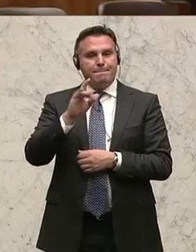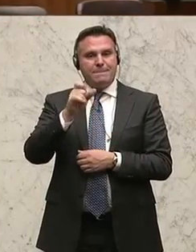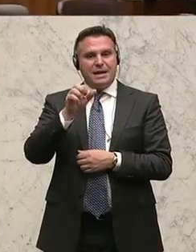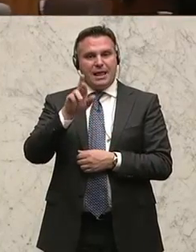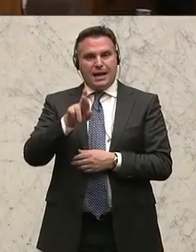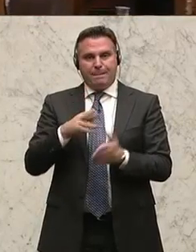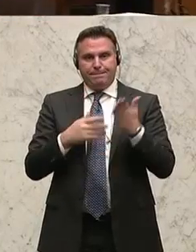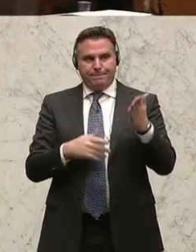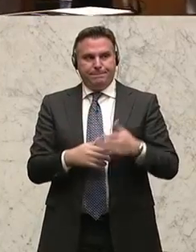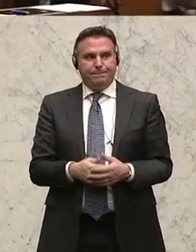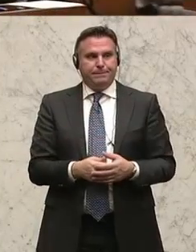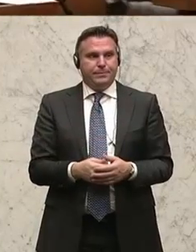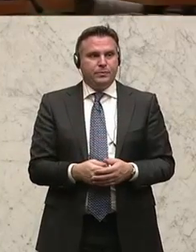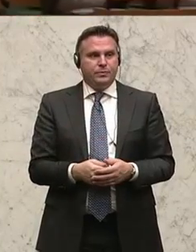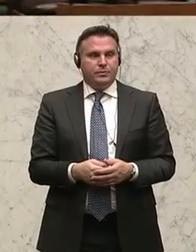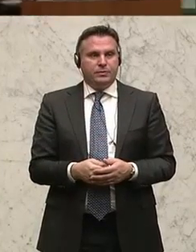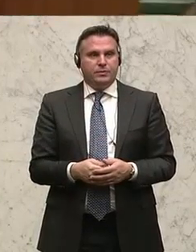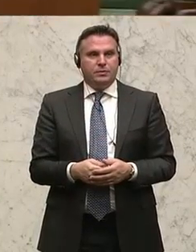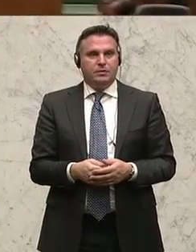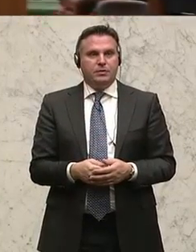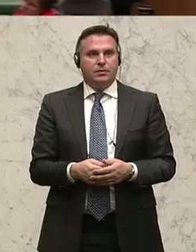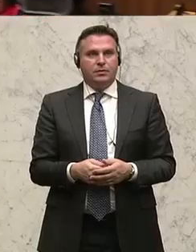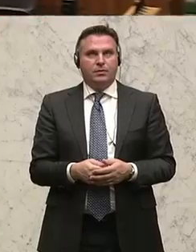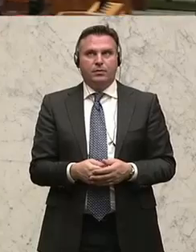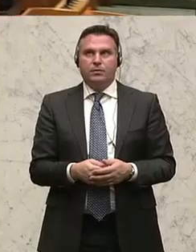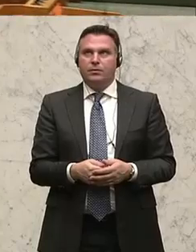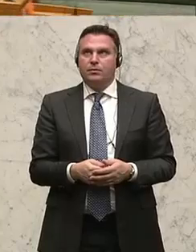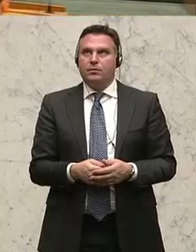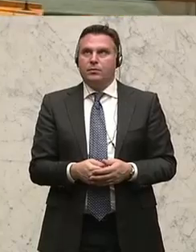Österreich habe in diesem Bereich ein Vorzeigemodell entwickelt, das weiter gefördert werden müsse.